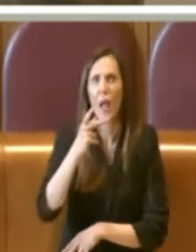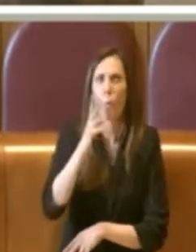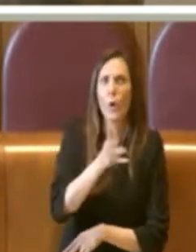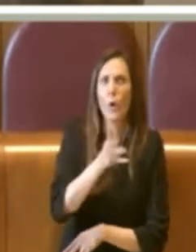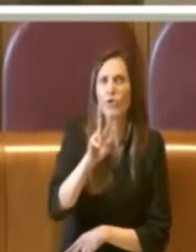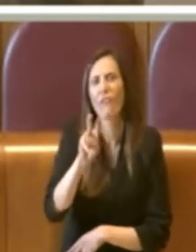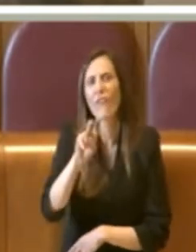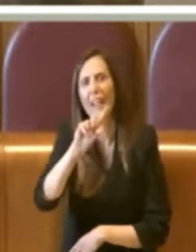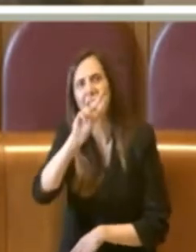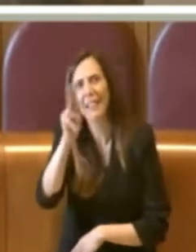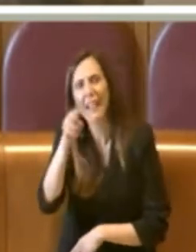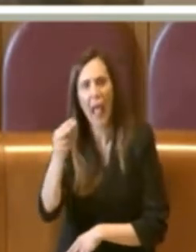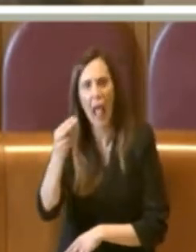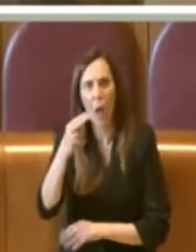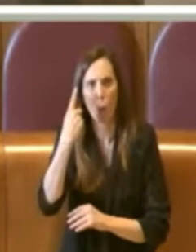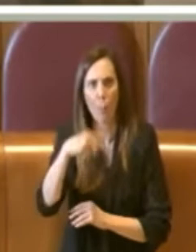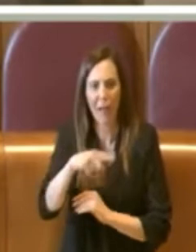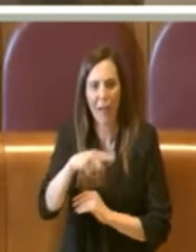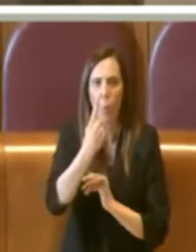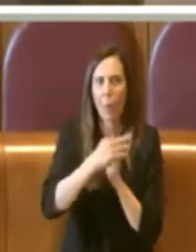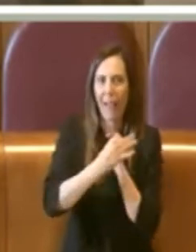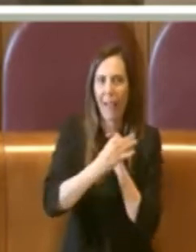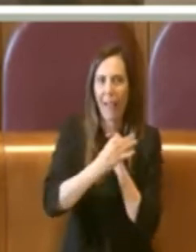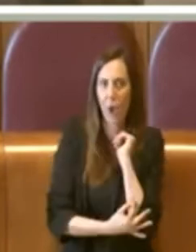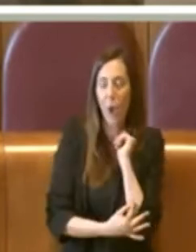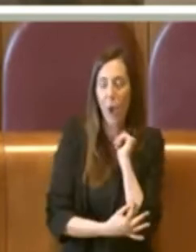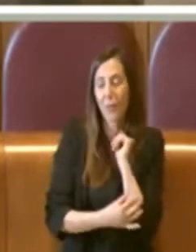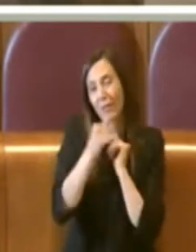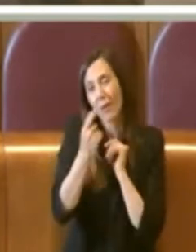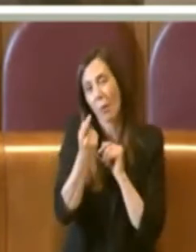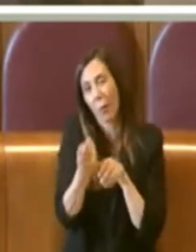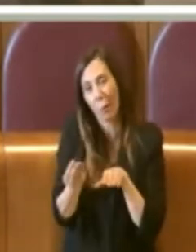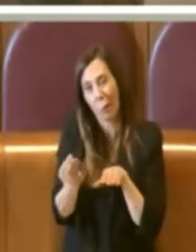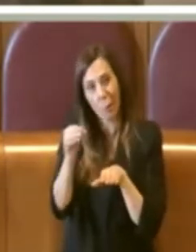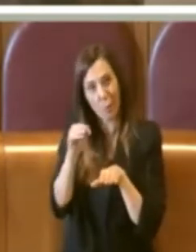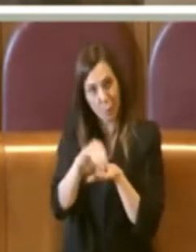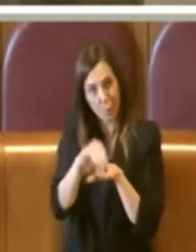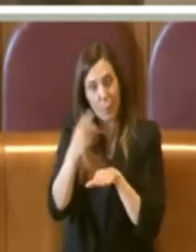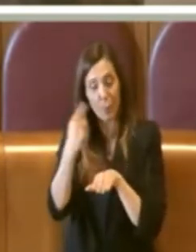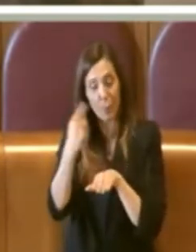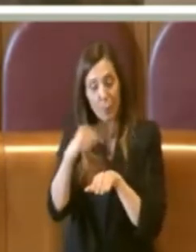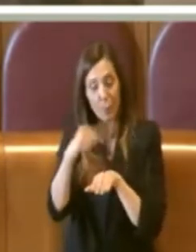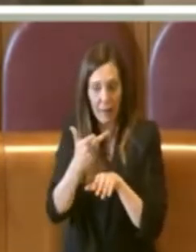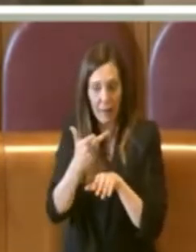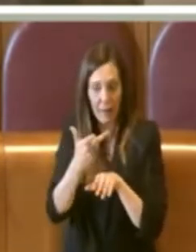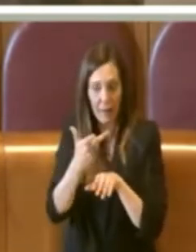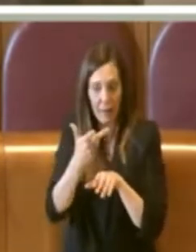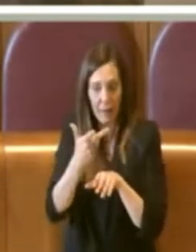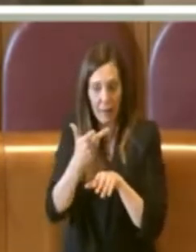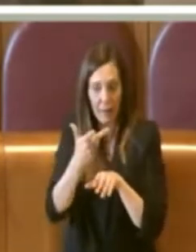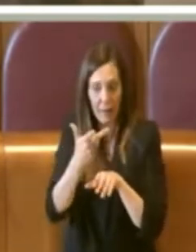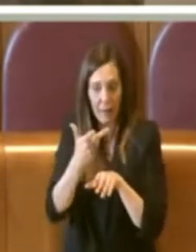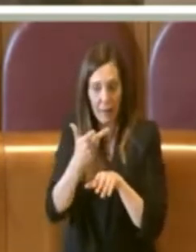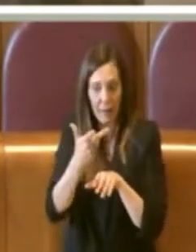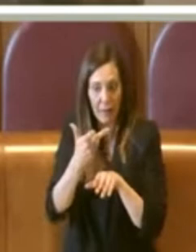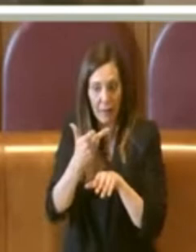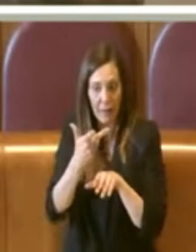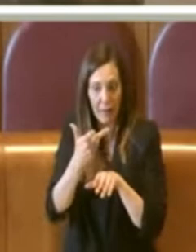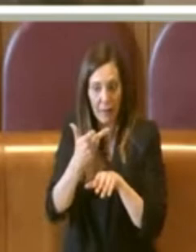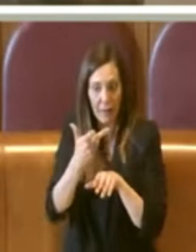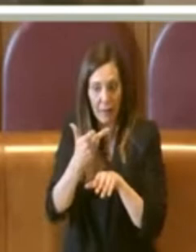un qualcosina in più per prevedere già, diciamo così, di base la manutenzione dell'armamento tramviario.